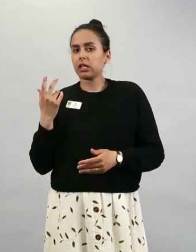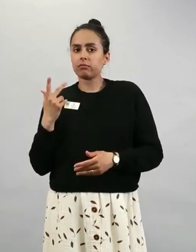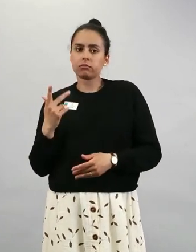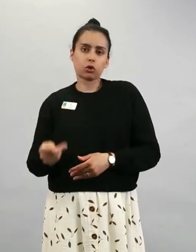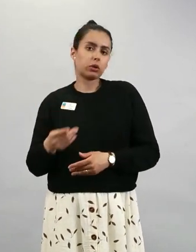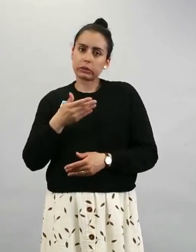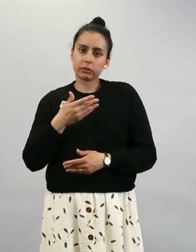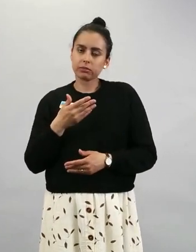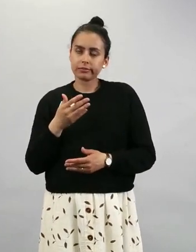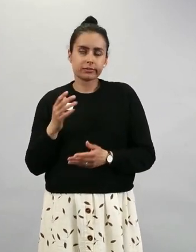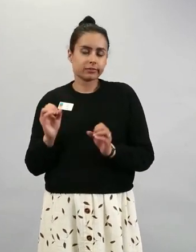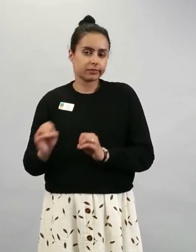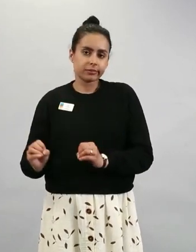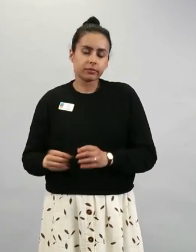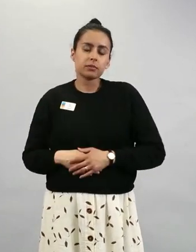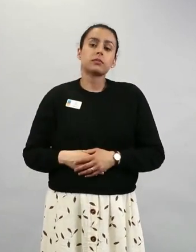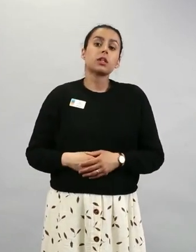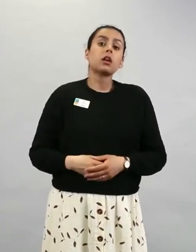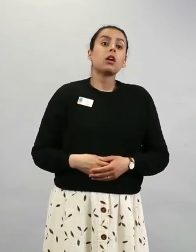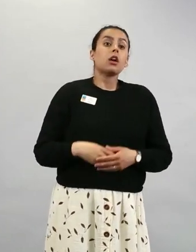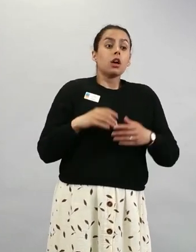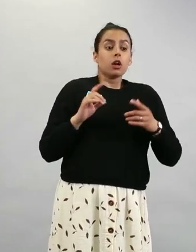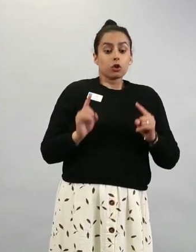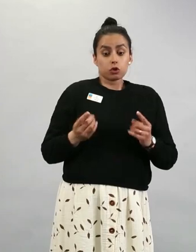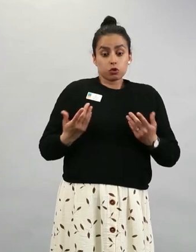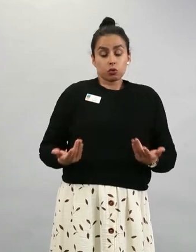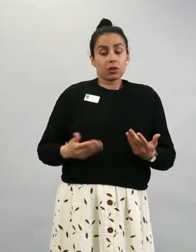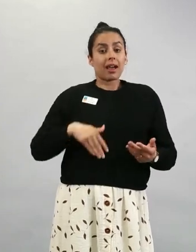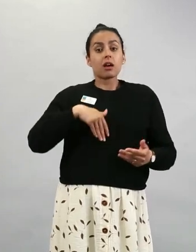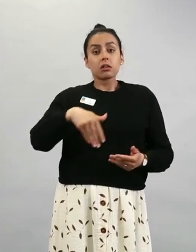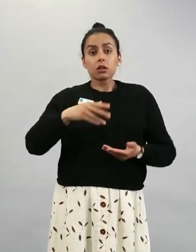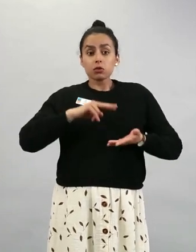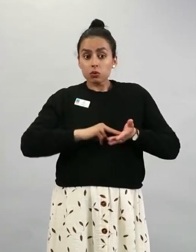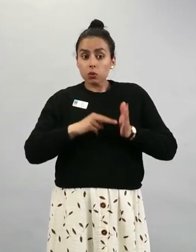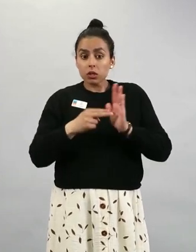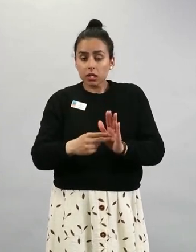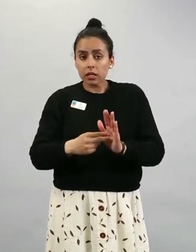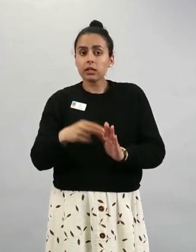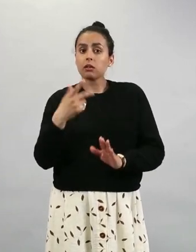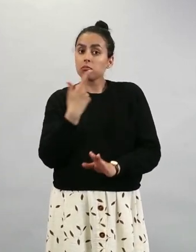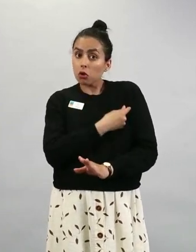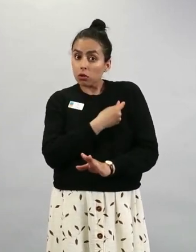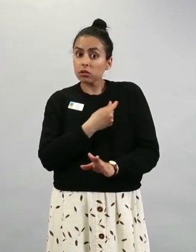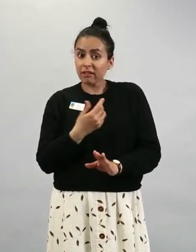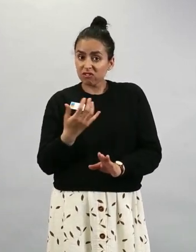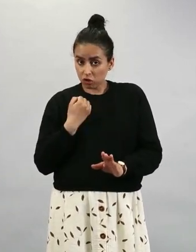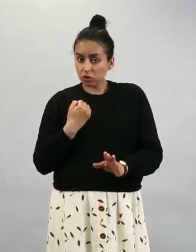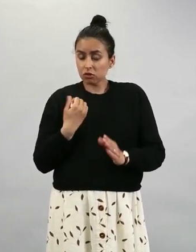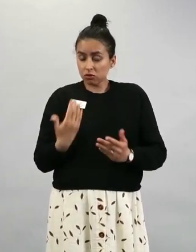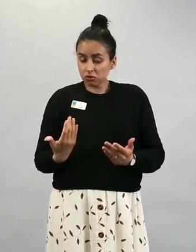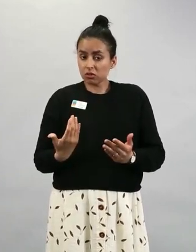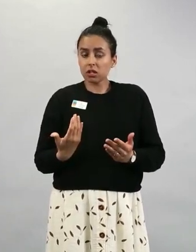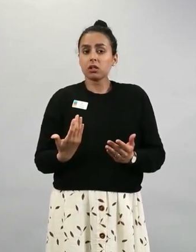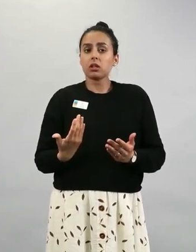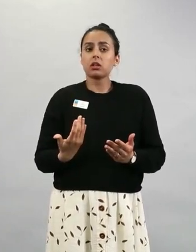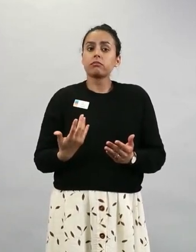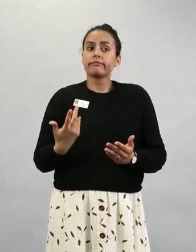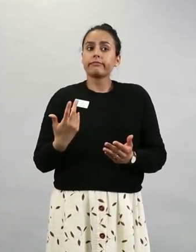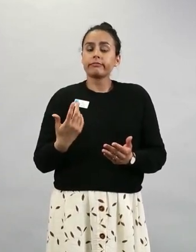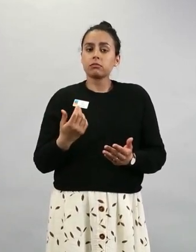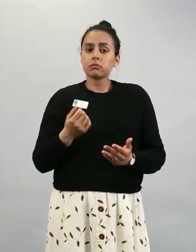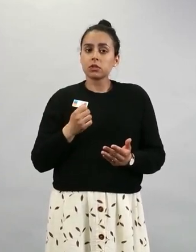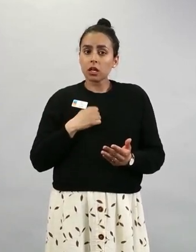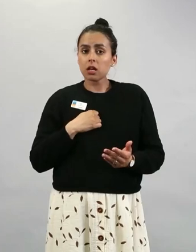Entä jos vasta suunnittelee raskautta, niin voiko silloin ottaa rokotteen ja liittyykö siihen mahdollisesti jotain suoja